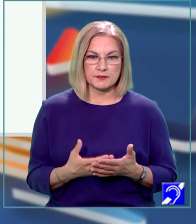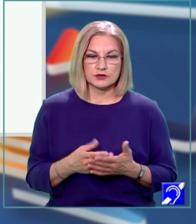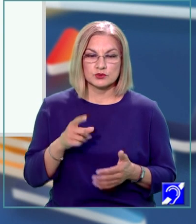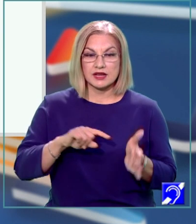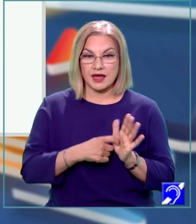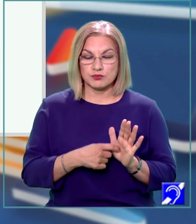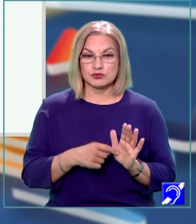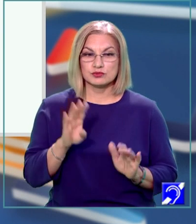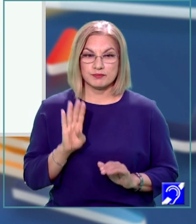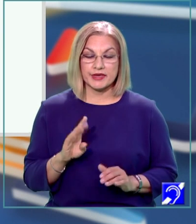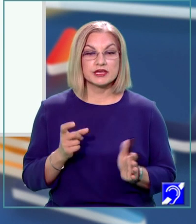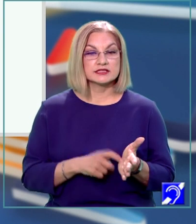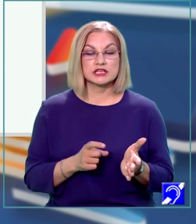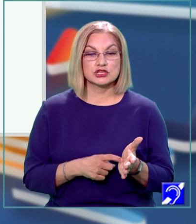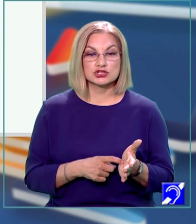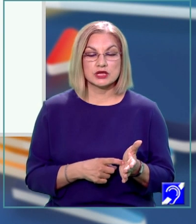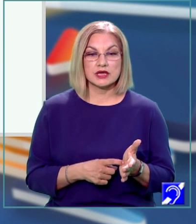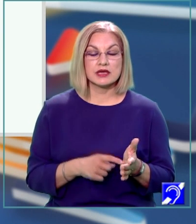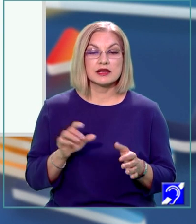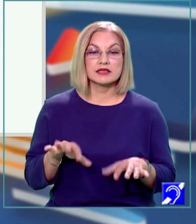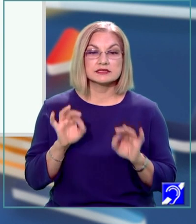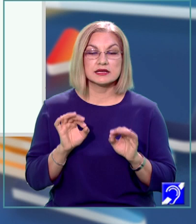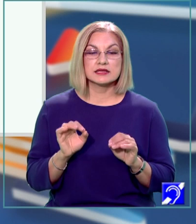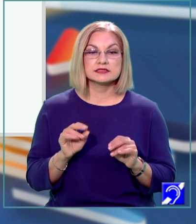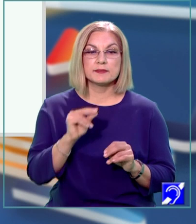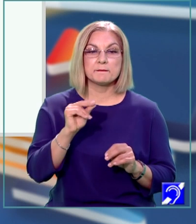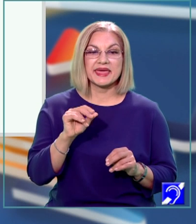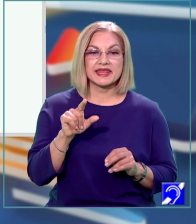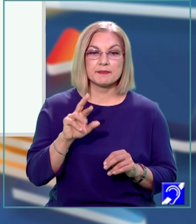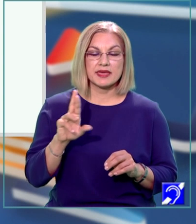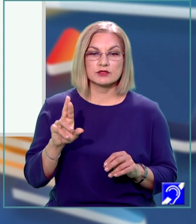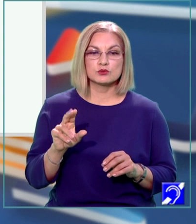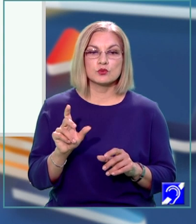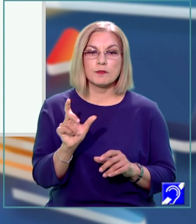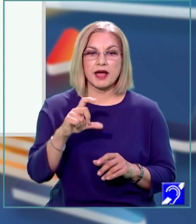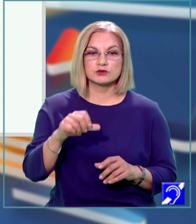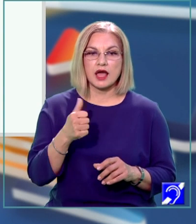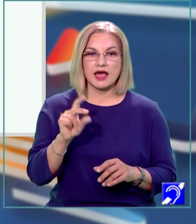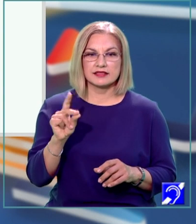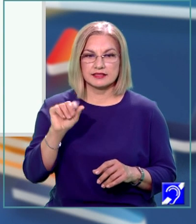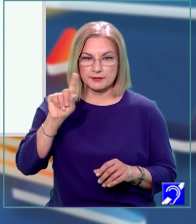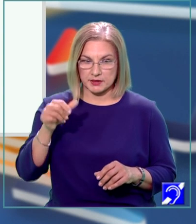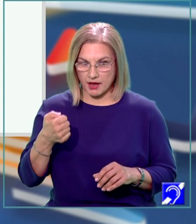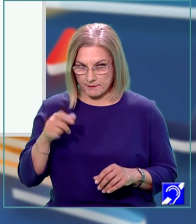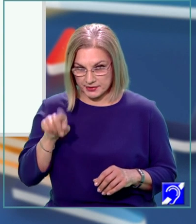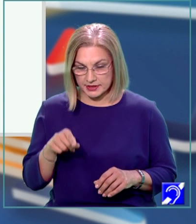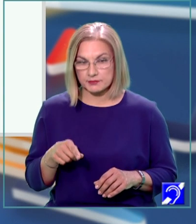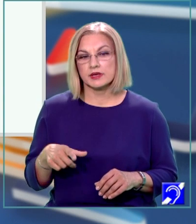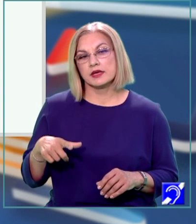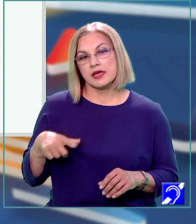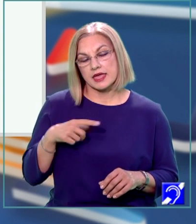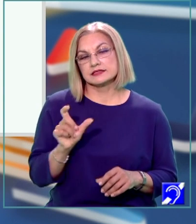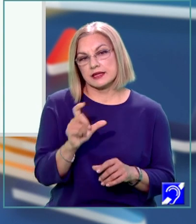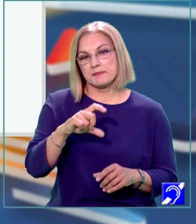punctul B ni se cere să determinăm perimetrul patrulaterului AD de prim aprim, care de sigur este